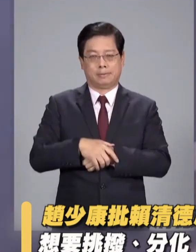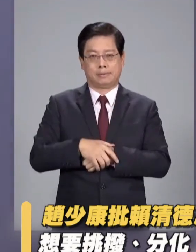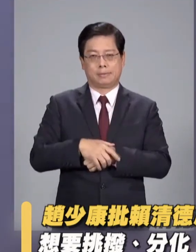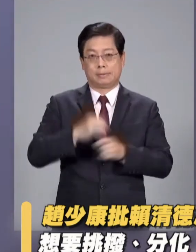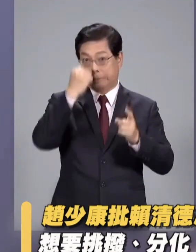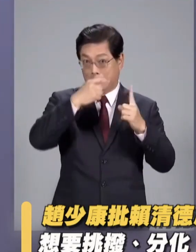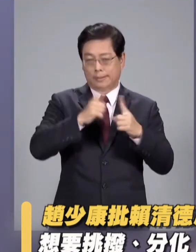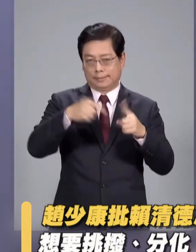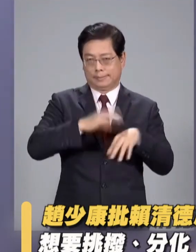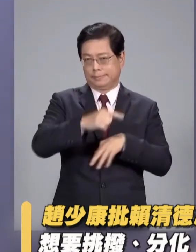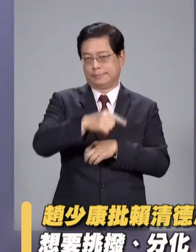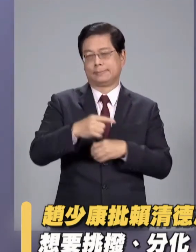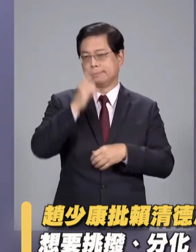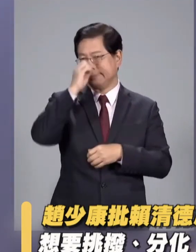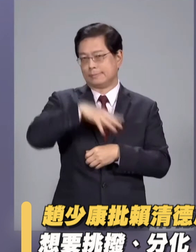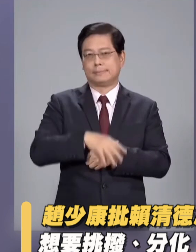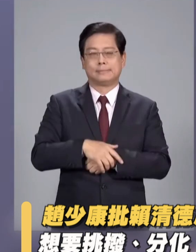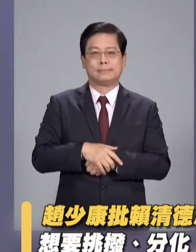派人家也在做什么事不好